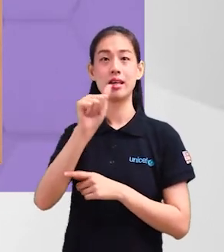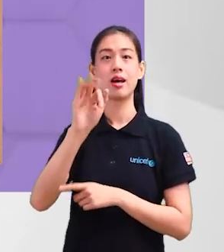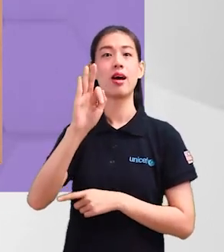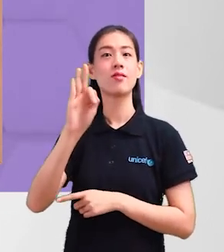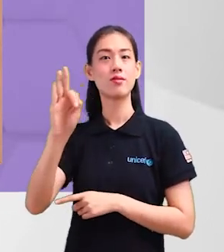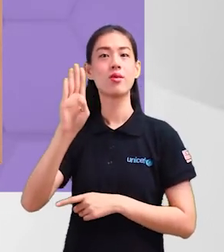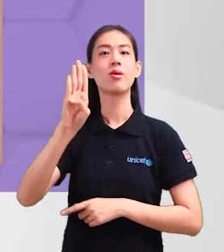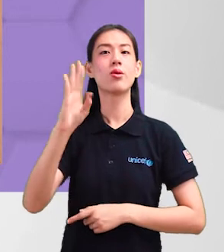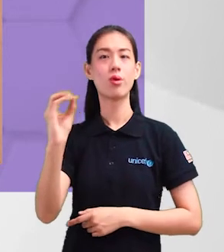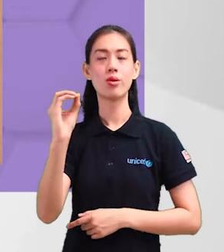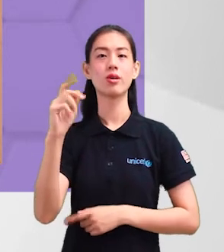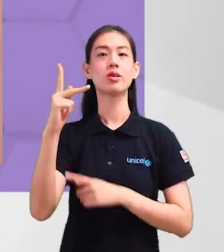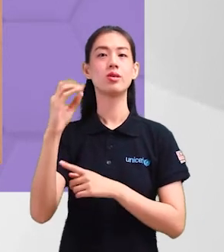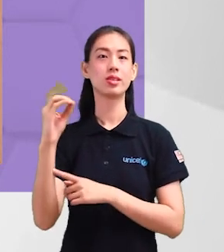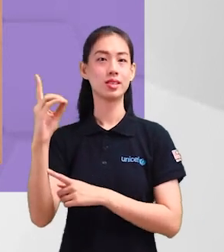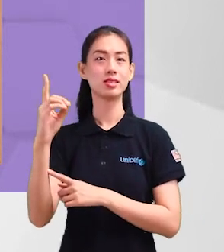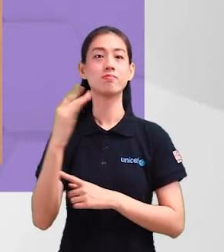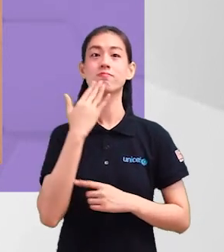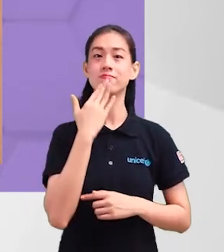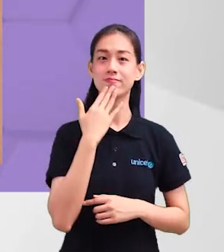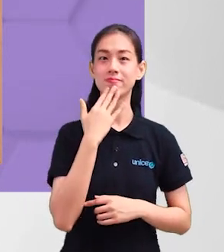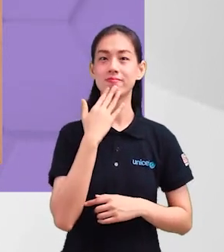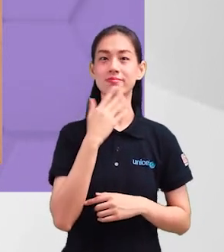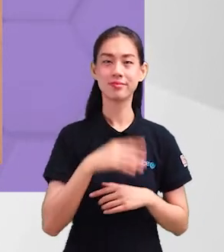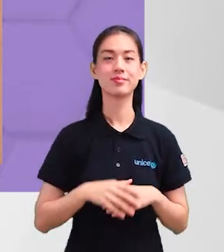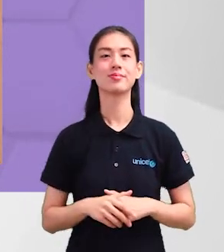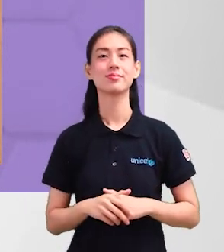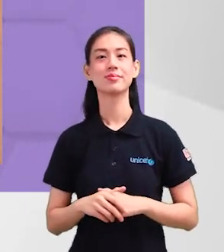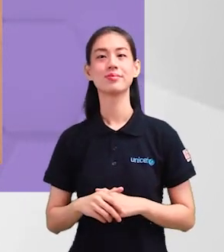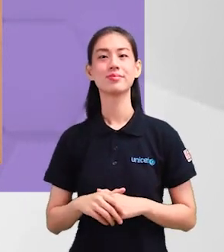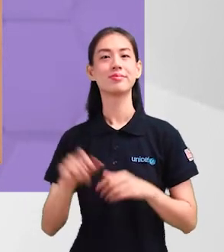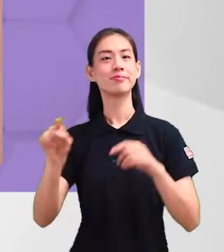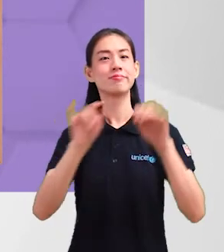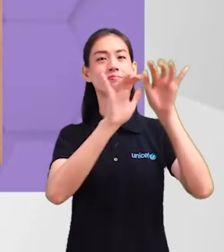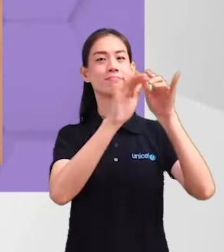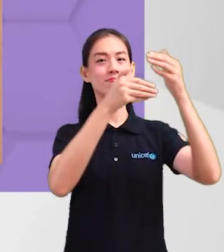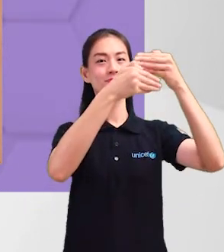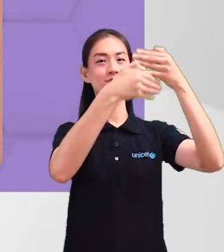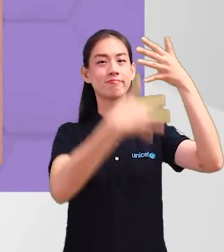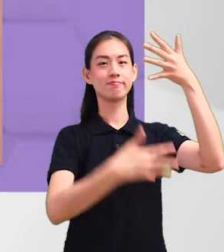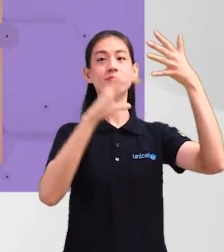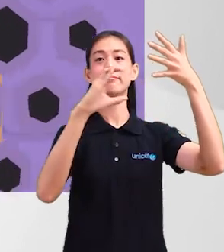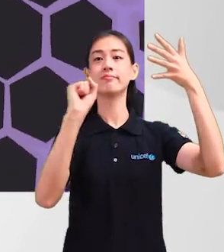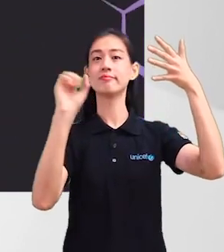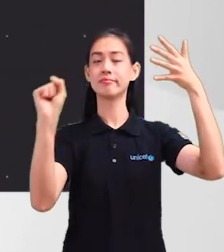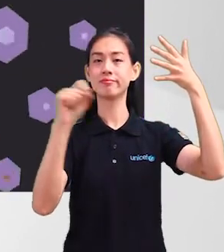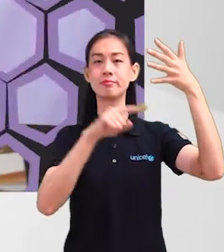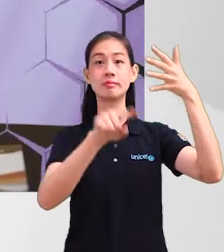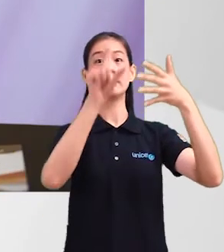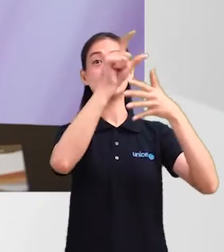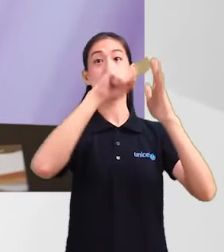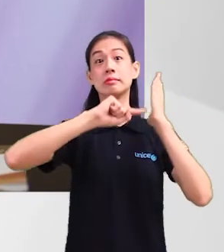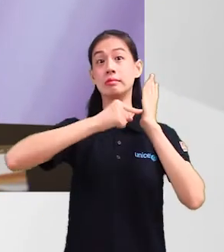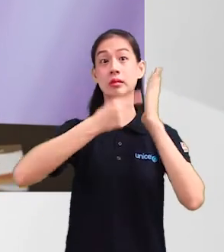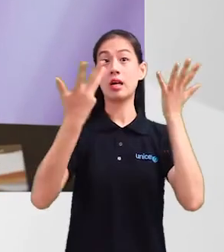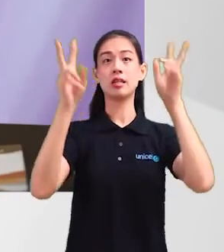AAFFB0 adalah kod hex warna dan kita boleh gunakan kod ini dalam reka bentuk CSS kita. Kita